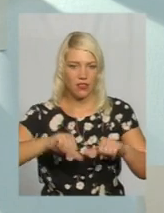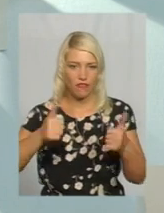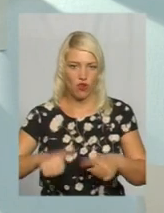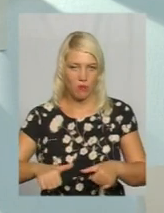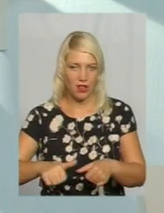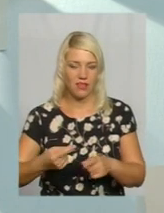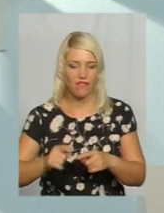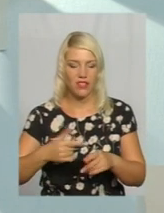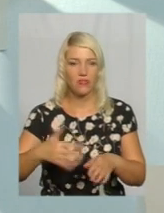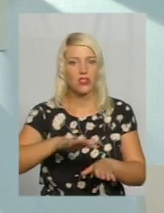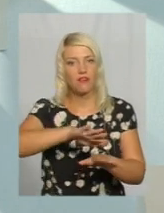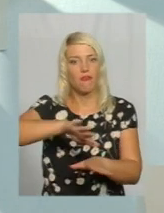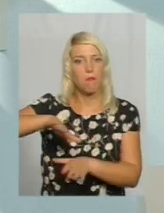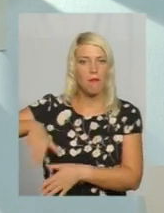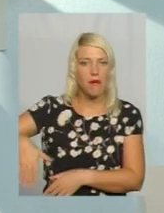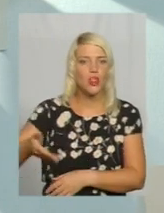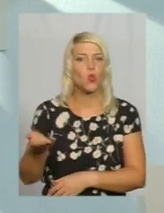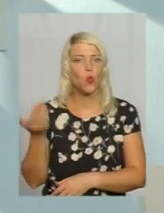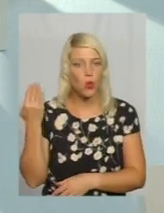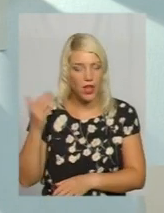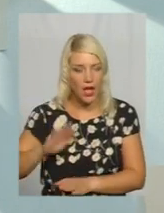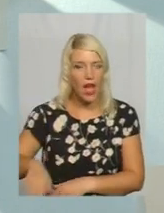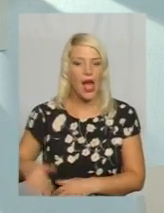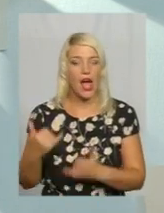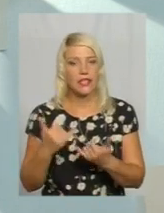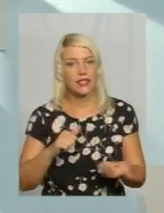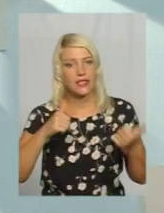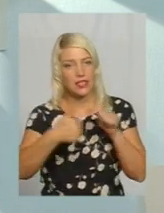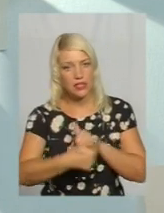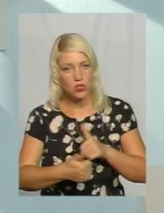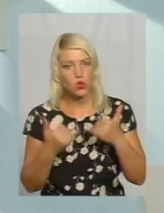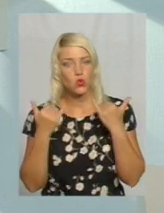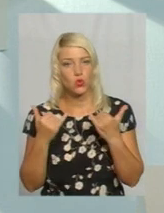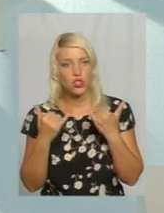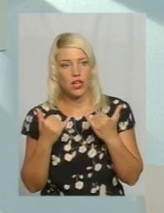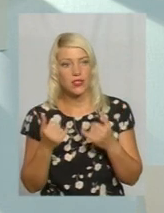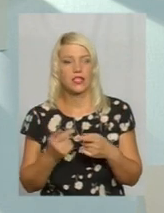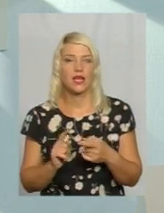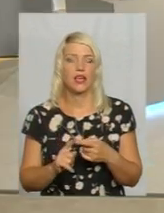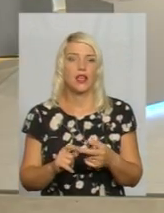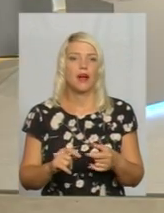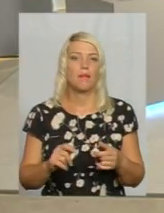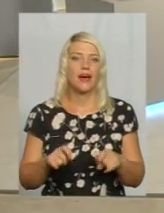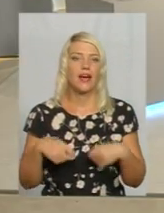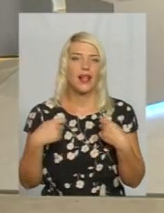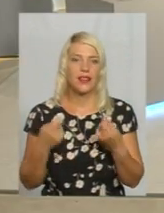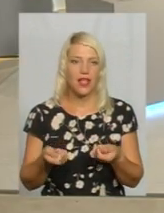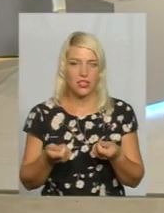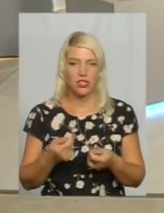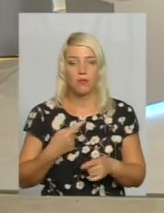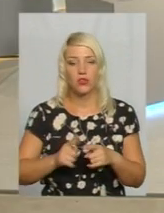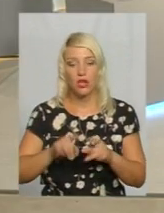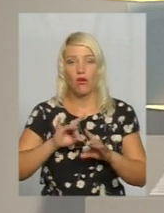відходить у минуле, на зміну йому приходить більш сучасний стандарт передачі сигналу. Про це говорить і інженер